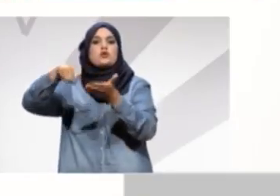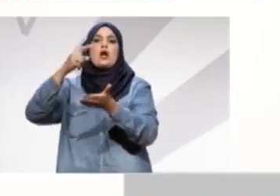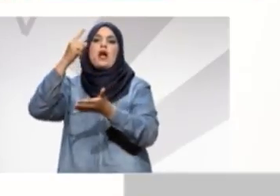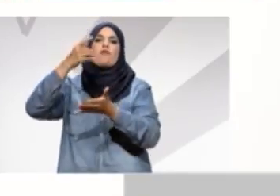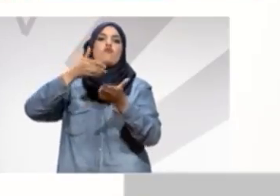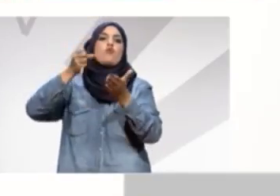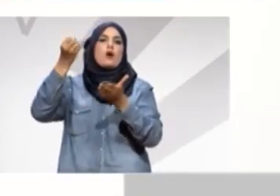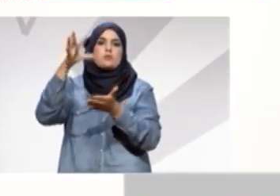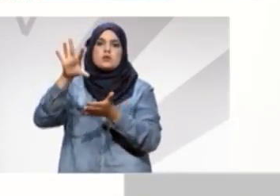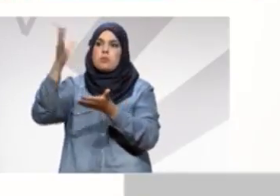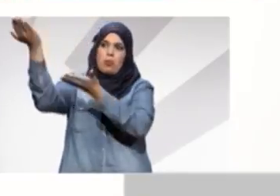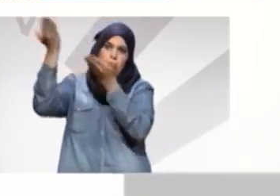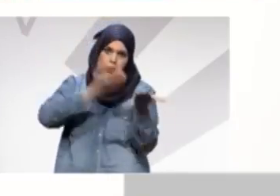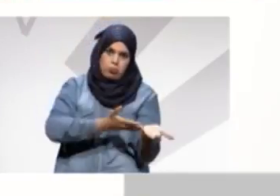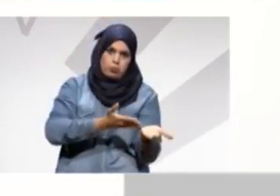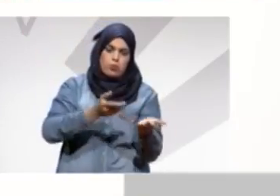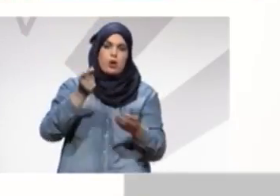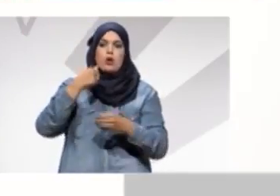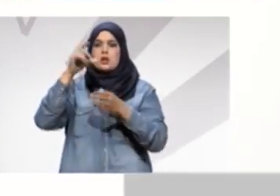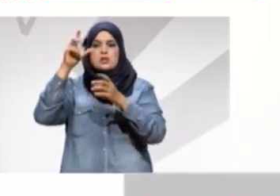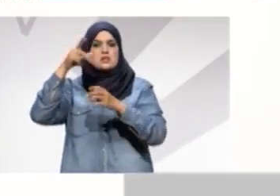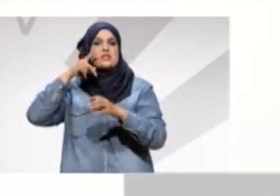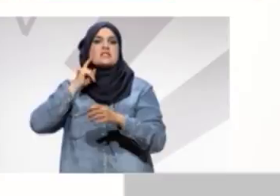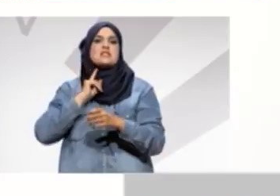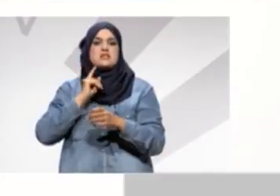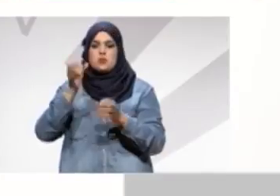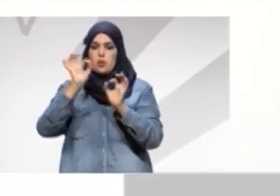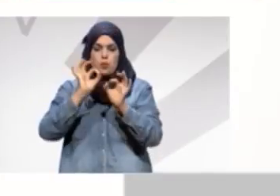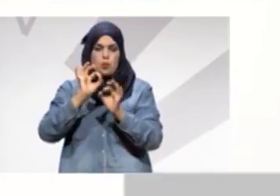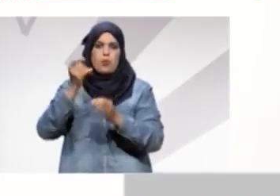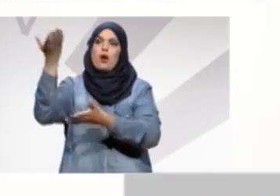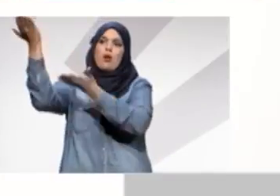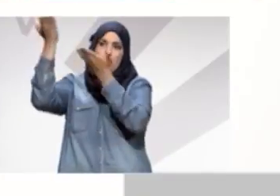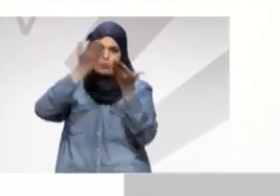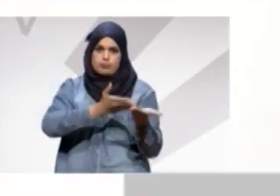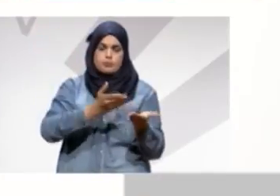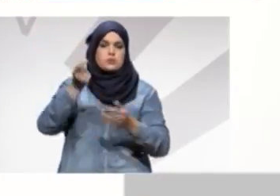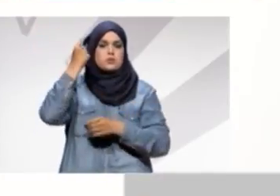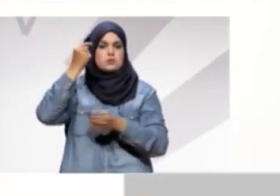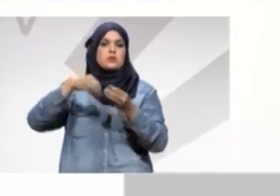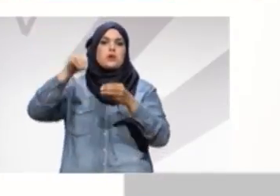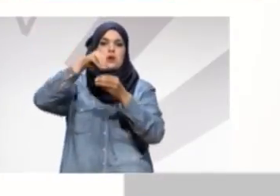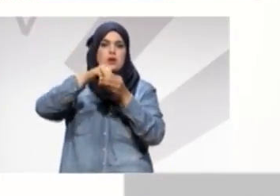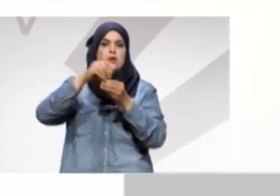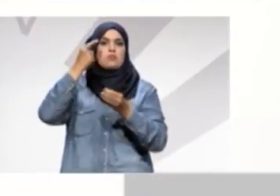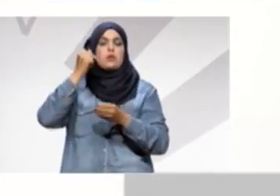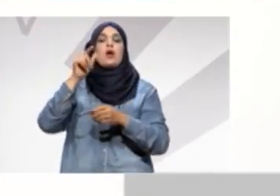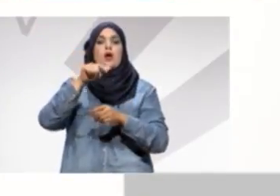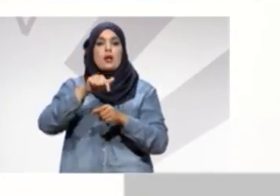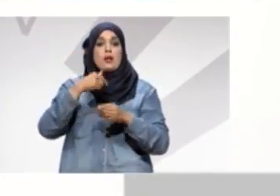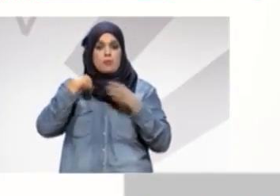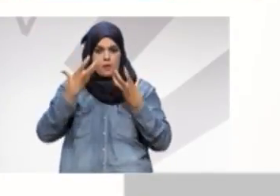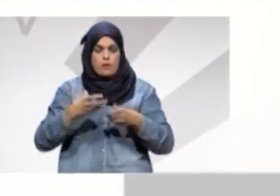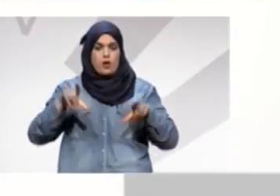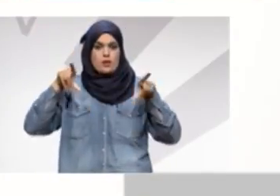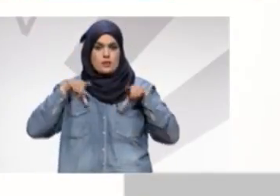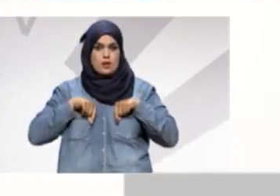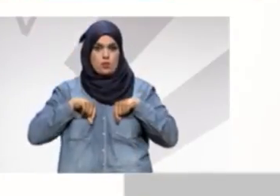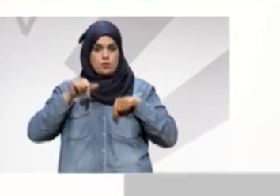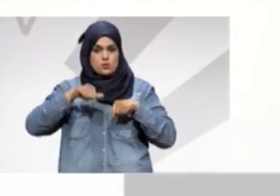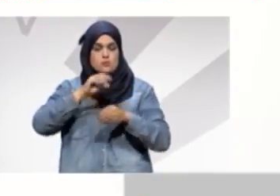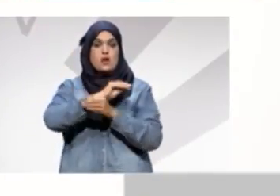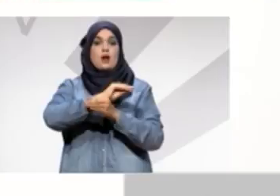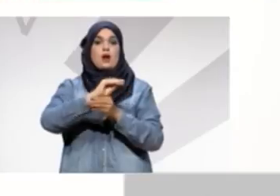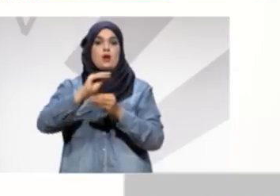زيت مدينار ومن يخلوش في السوق نشيو زيك تاني مصفى علينا ولا كراس المدعم موجود بالاسم وما في ملشة اللي هي حبوة الدولة تحافظ على